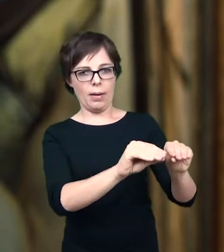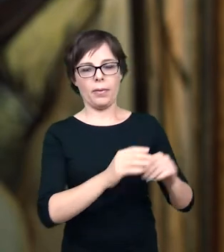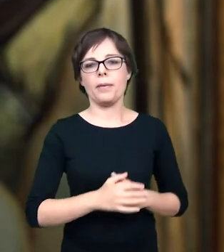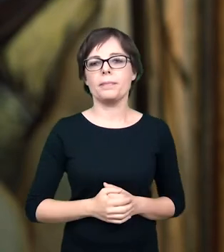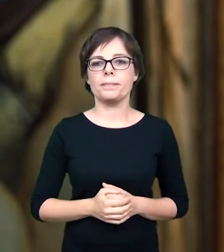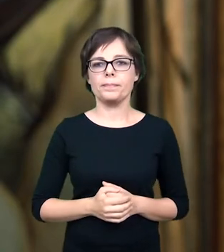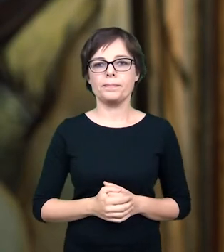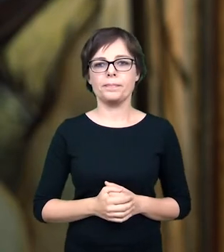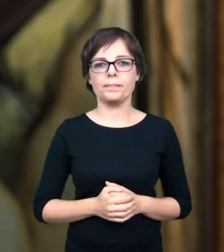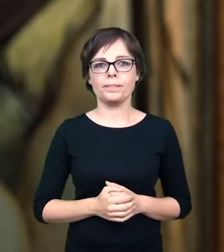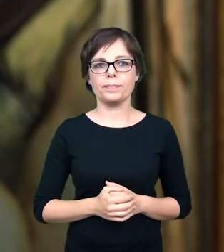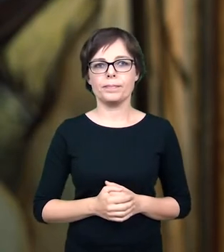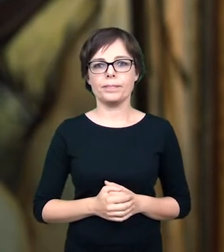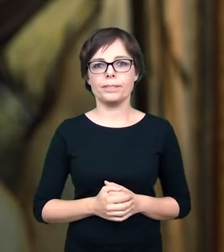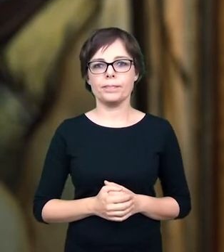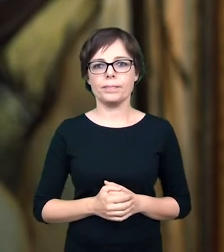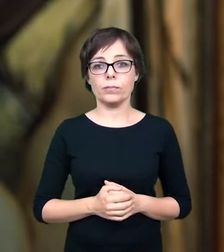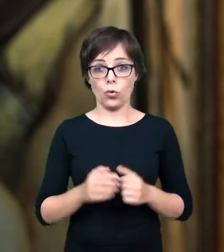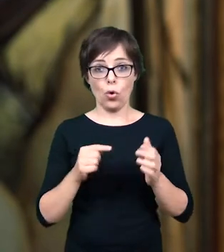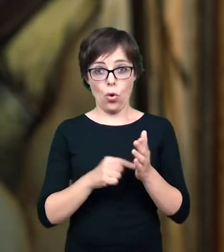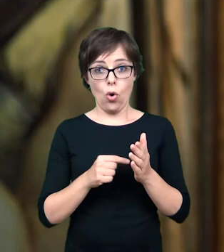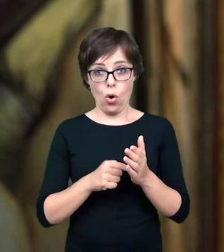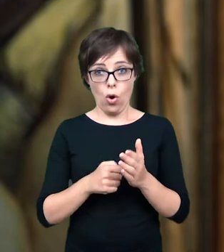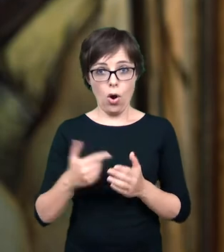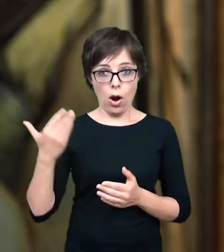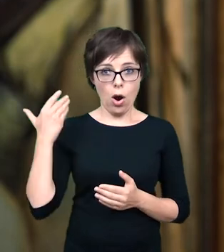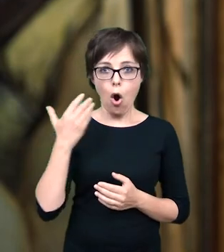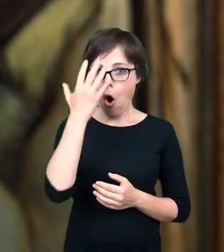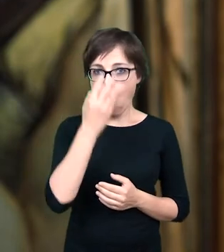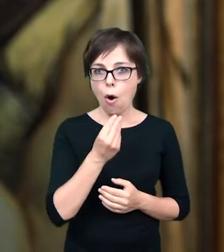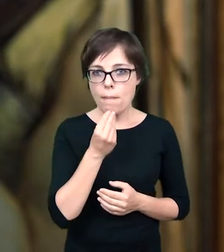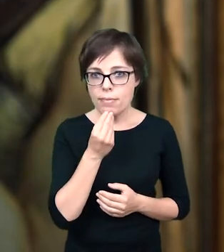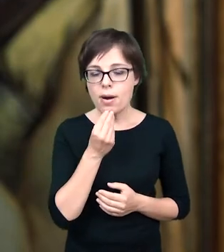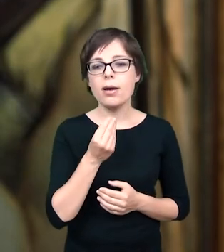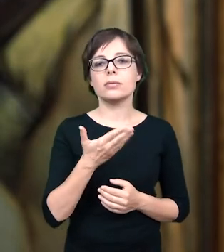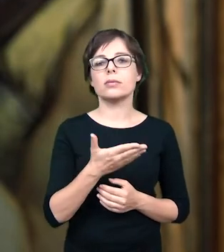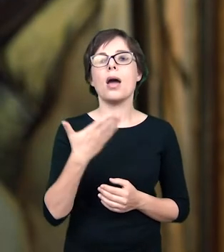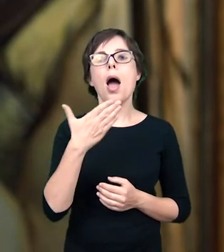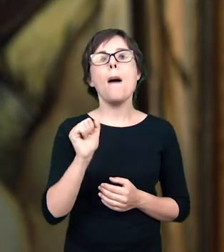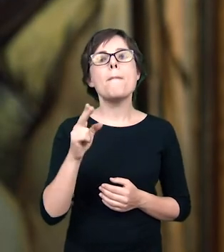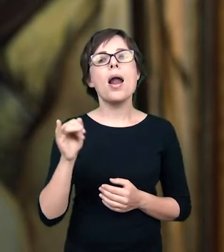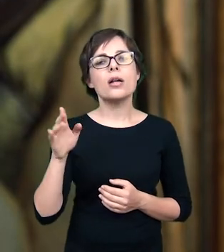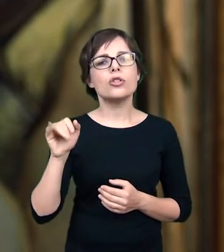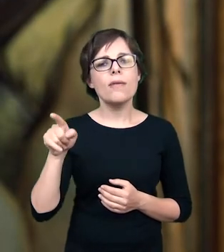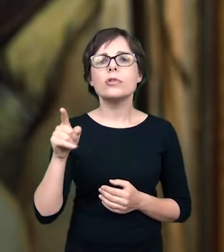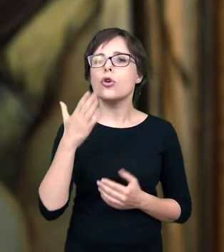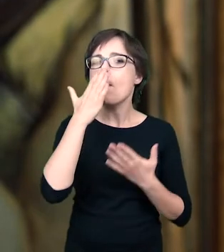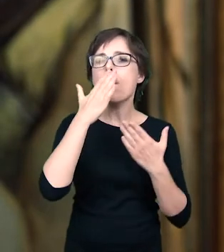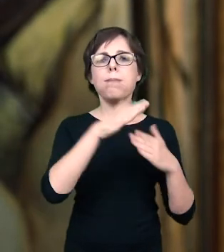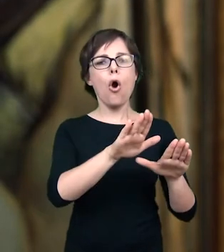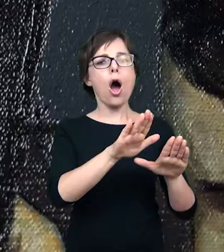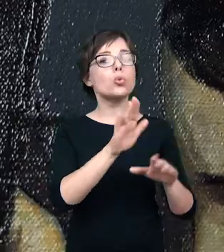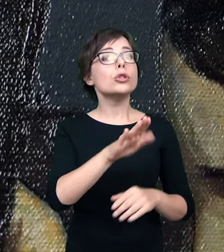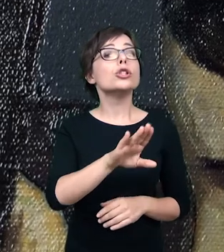Tutaj, w tym obrazie, Malczewski przedstawia śmierć pod